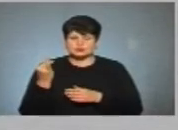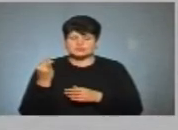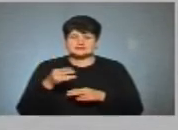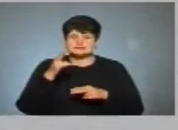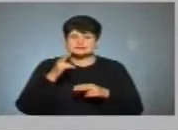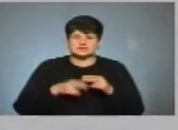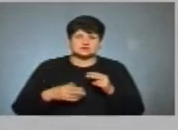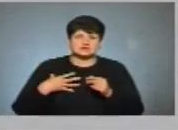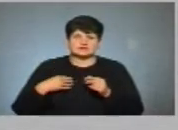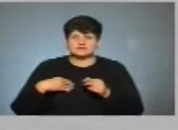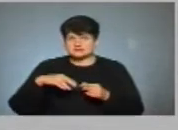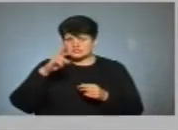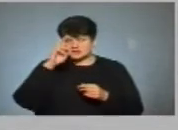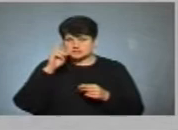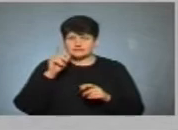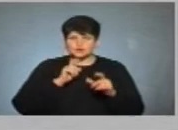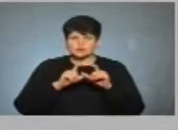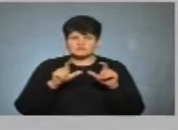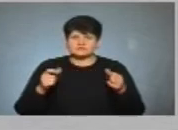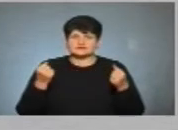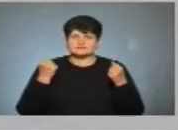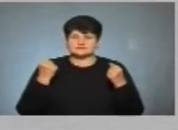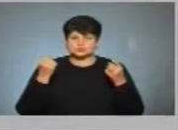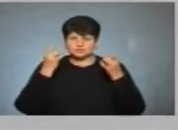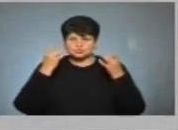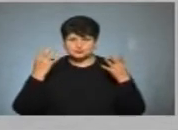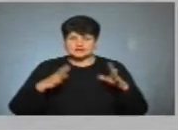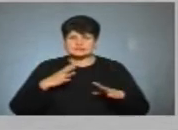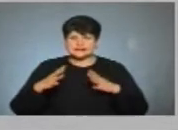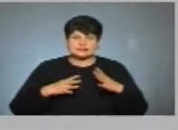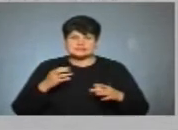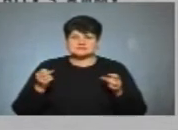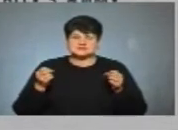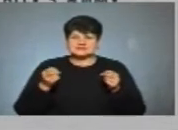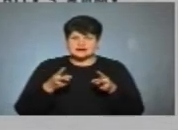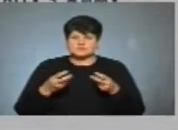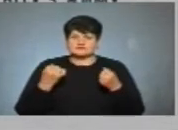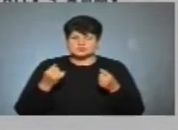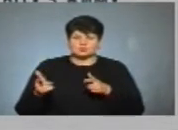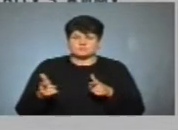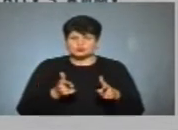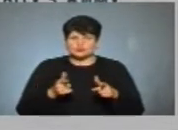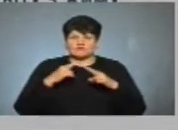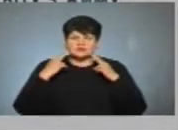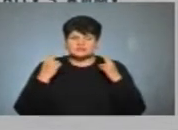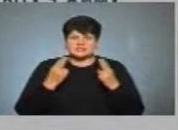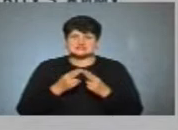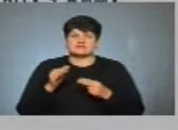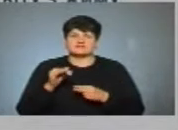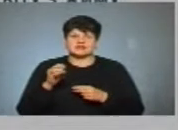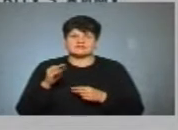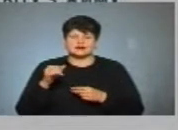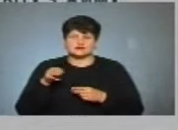Закінчив Львівський державний університет фізичної культури, тренер зі спеціальної фізичної підготовки Федерації фріфайту